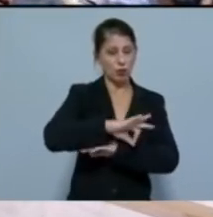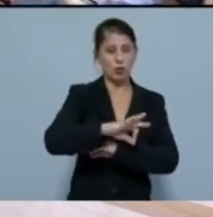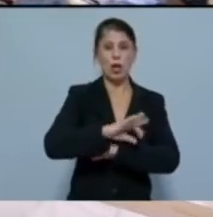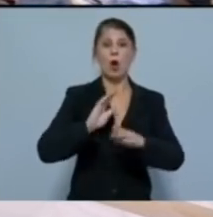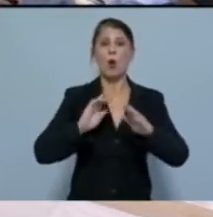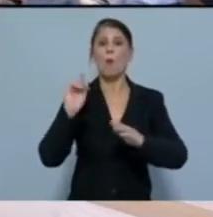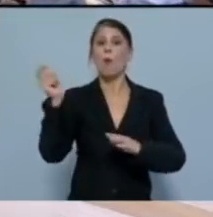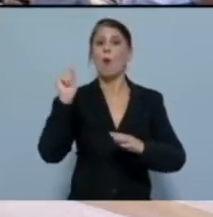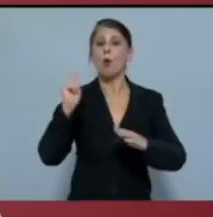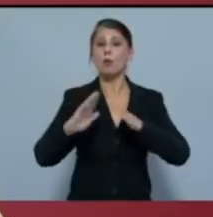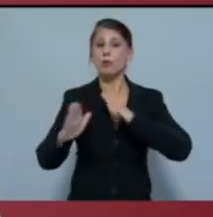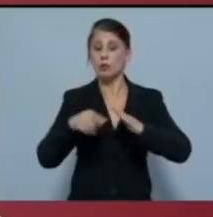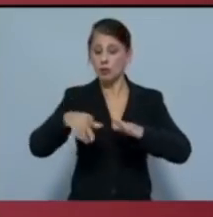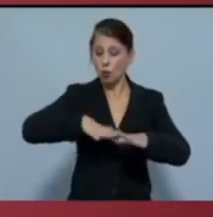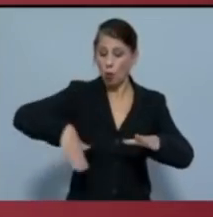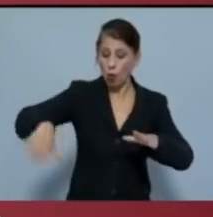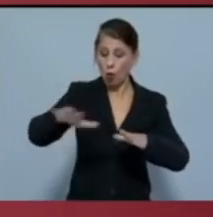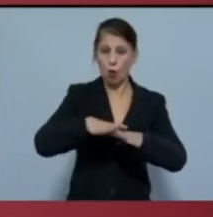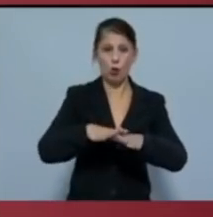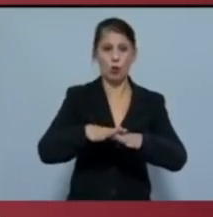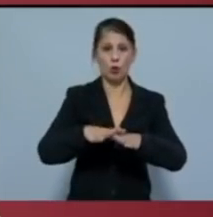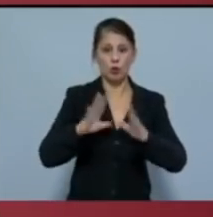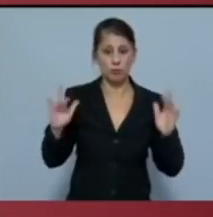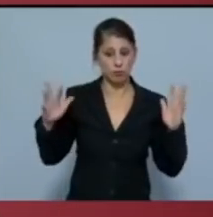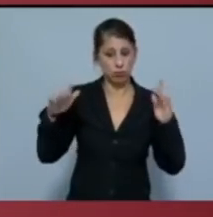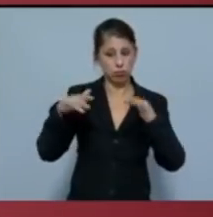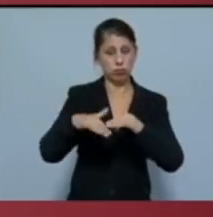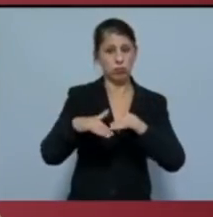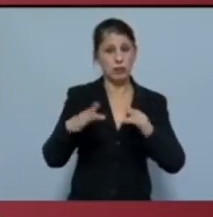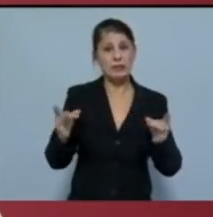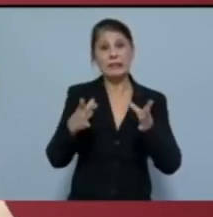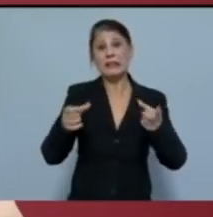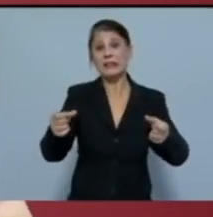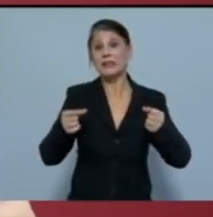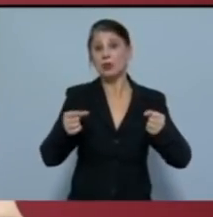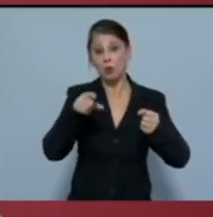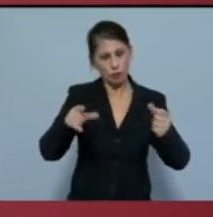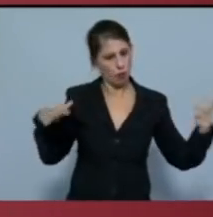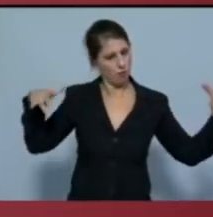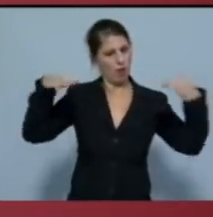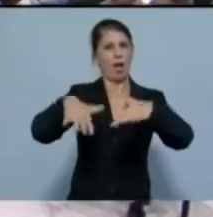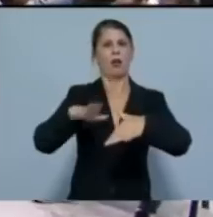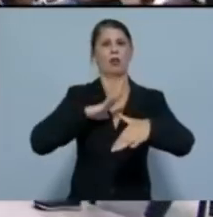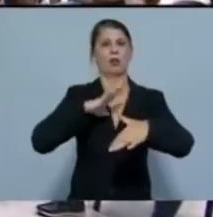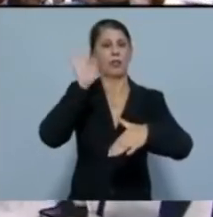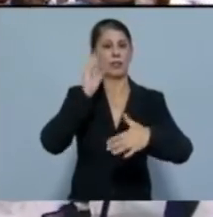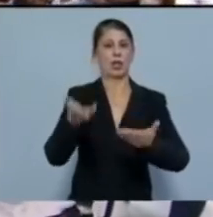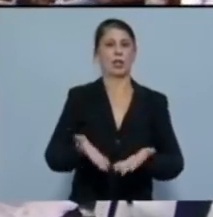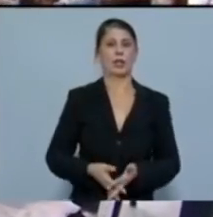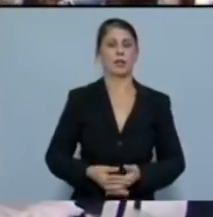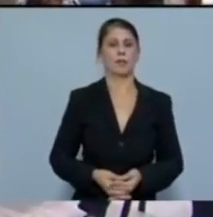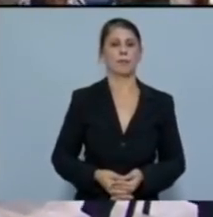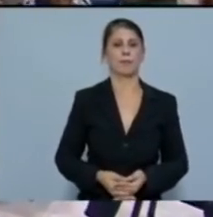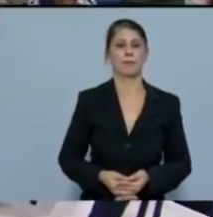προστασίας ως χώρου συγκέντρωσης πλητισμού σε περίπτωση σεισμού. Ταυτόχρονα, την ένταξη